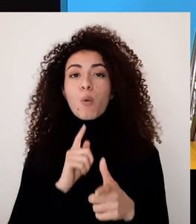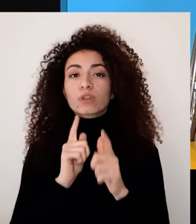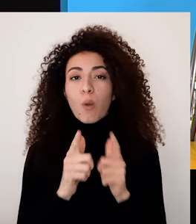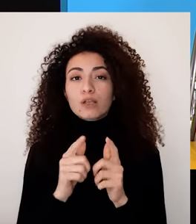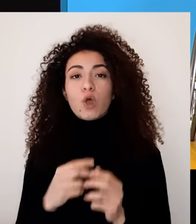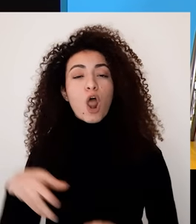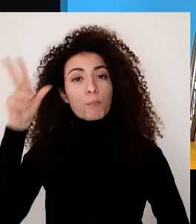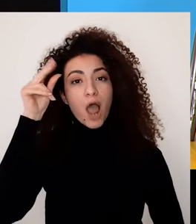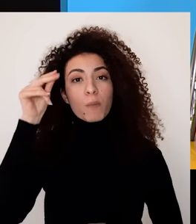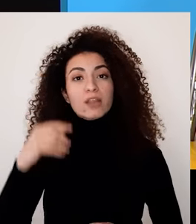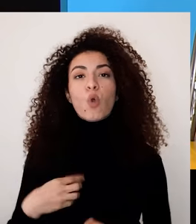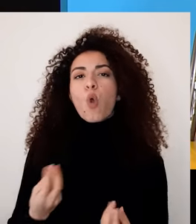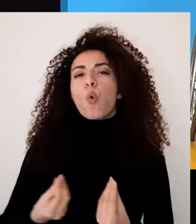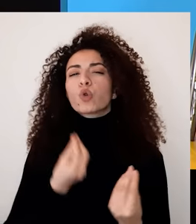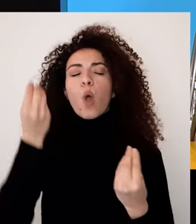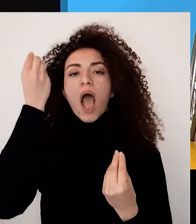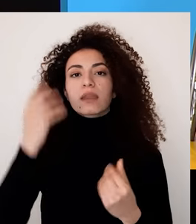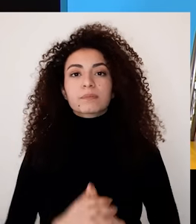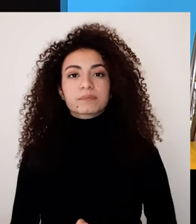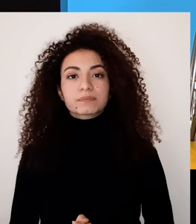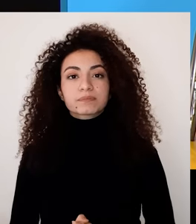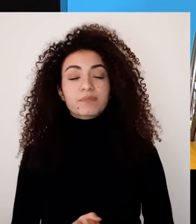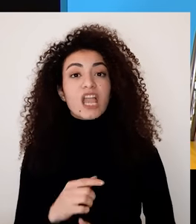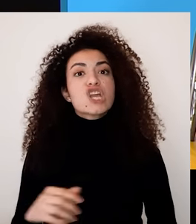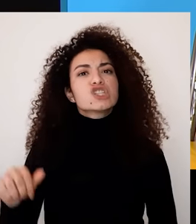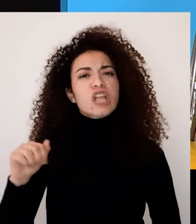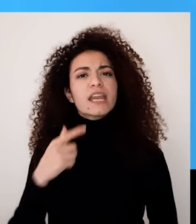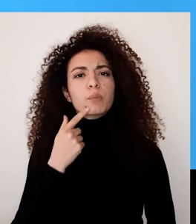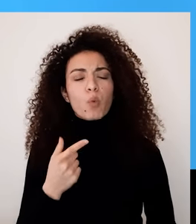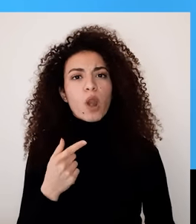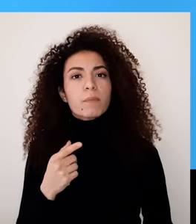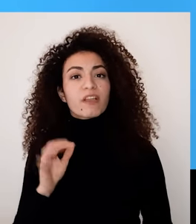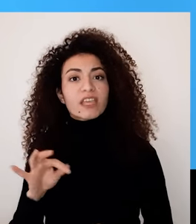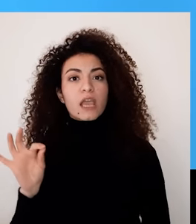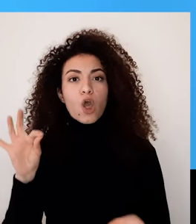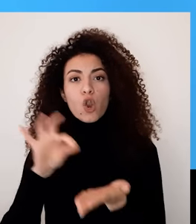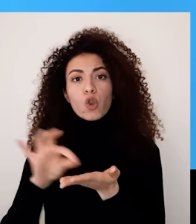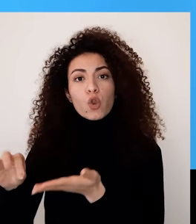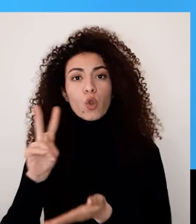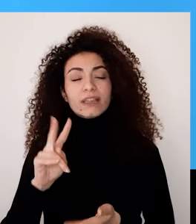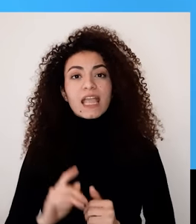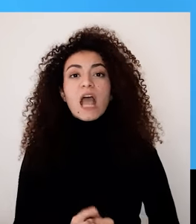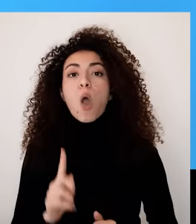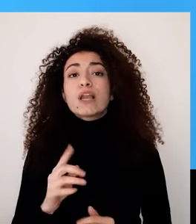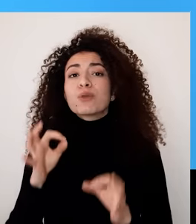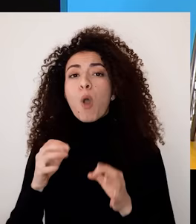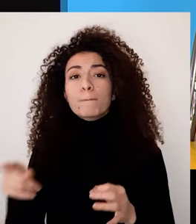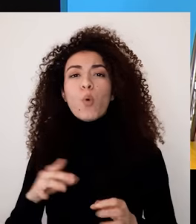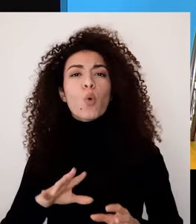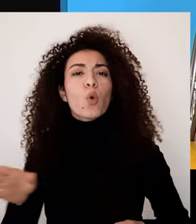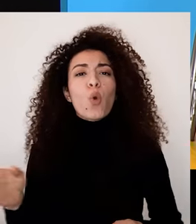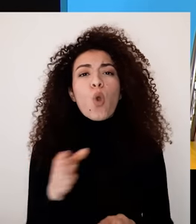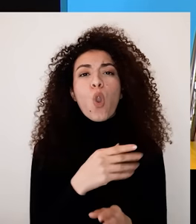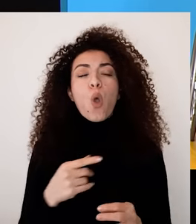الذات، المحبة، التواصل، المعلومات، والتجاوز الروحاني الملفت للنظر بمقاربة شتاينر نقطتين